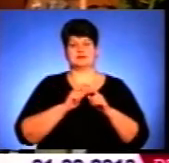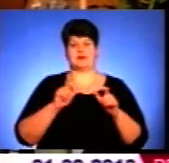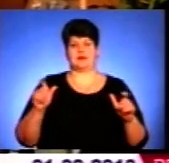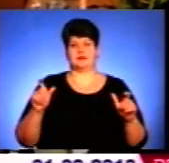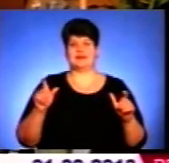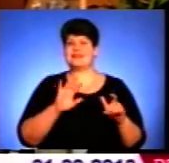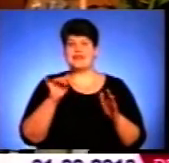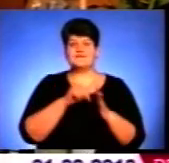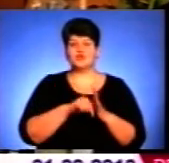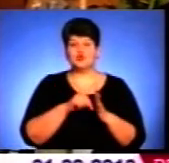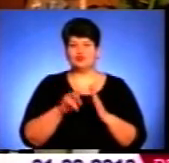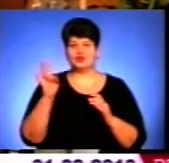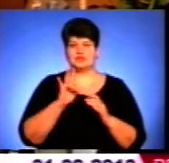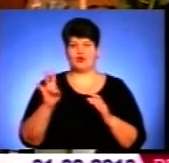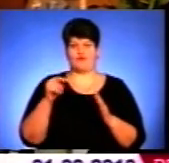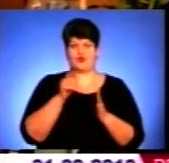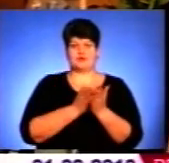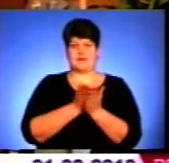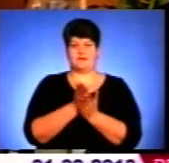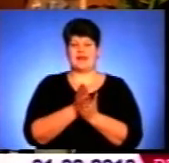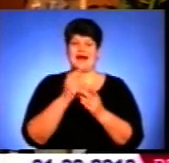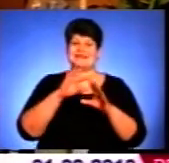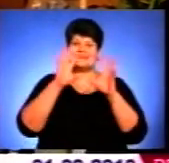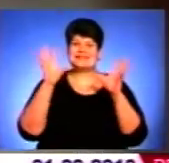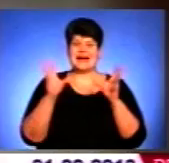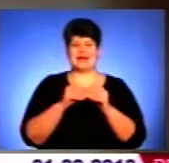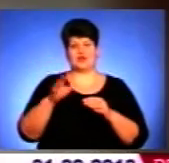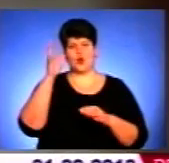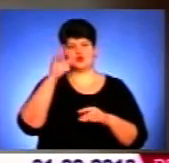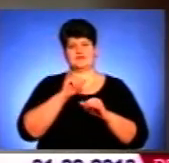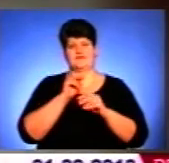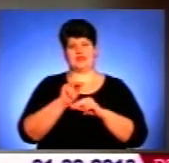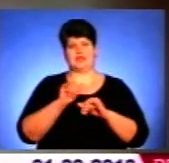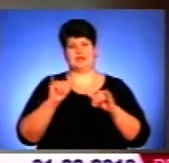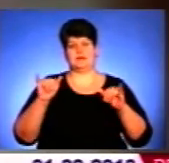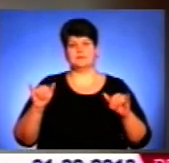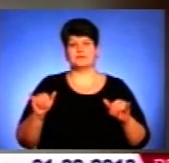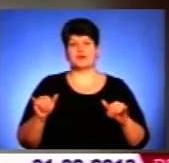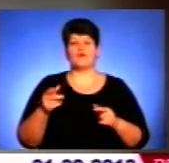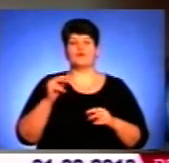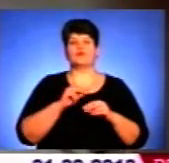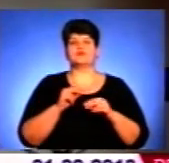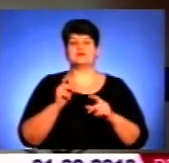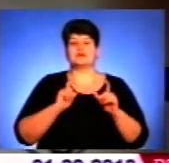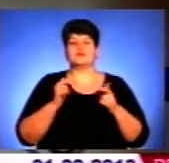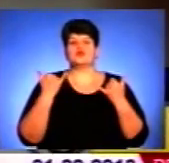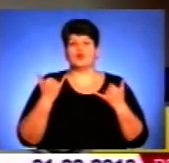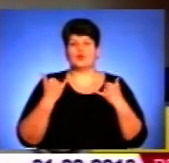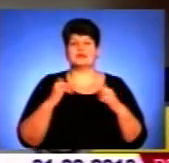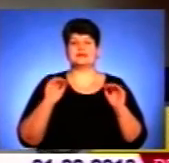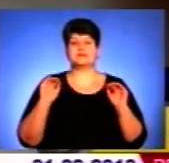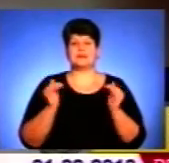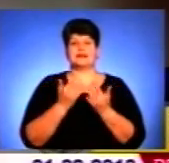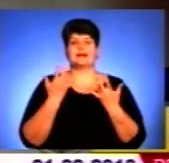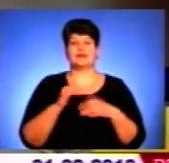Не внутрішнього церковного спрямування, а загальноосвітні. В вищих худбових закладах на сьогодні дуже зменшена кількість